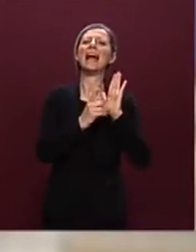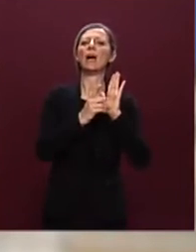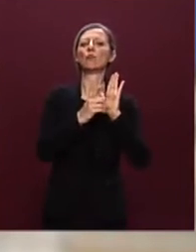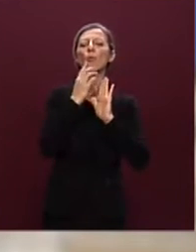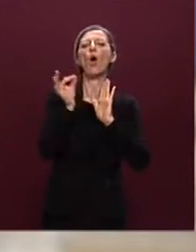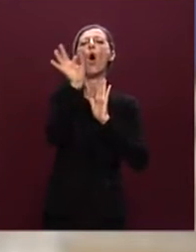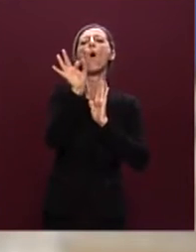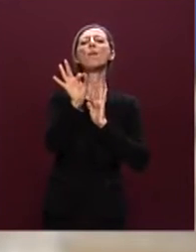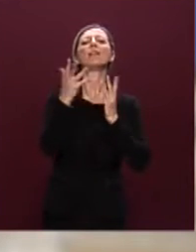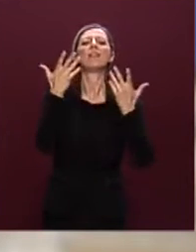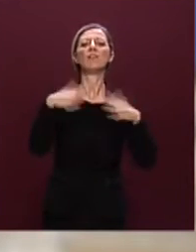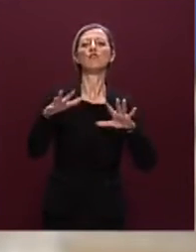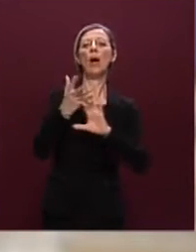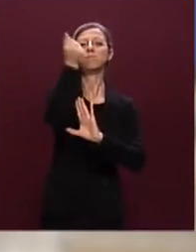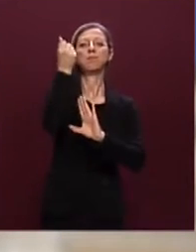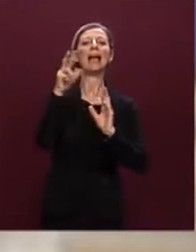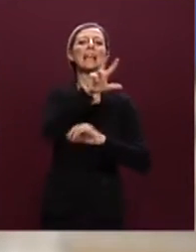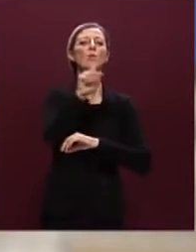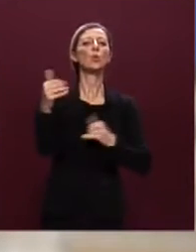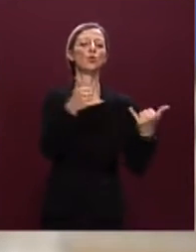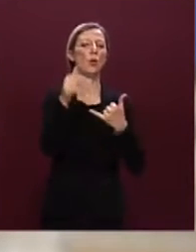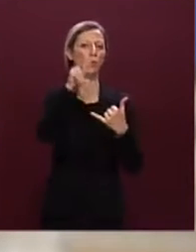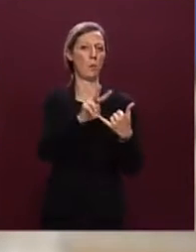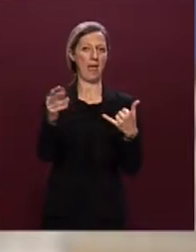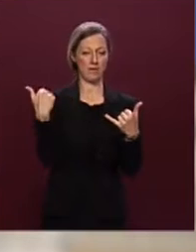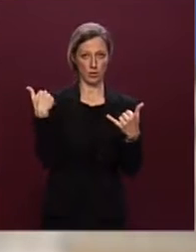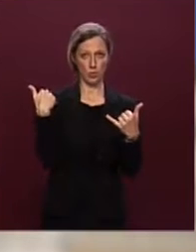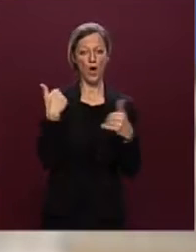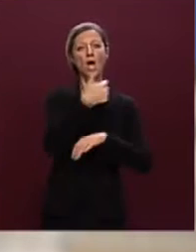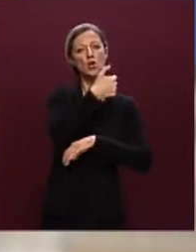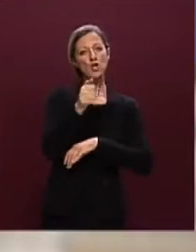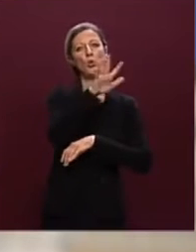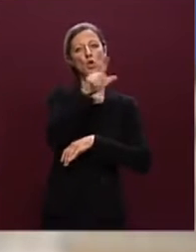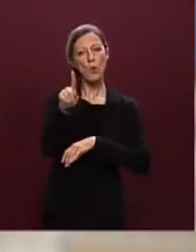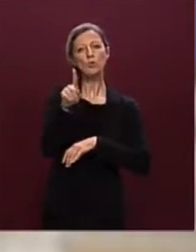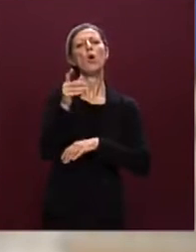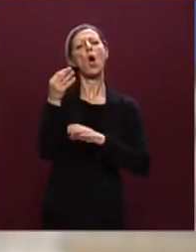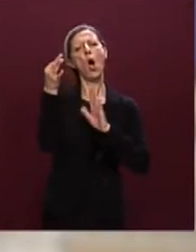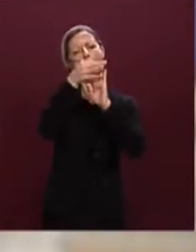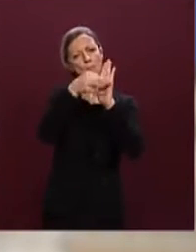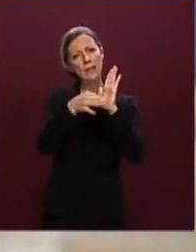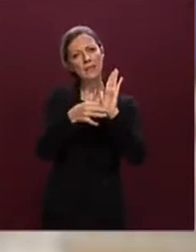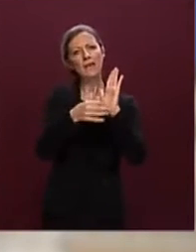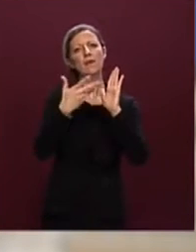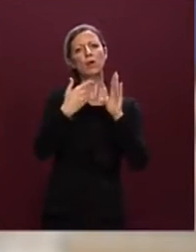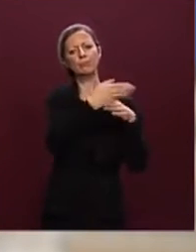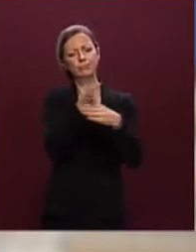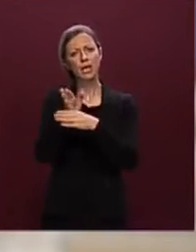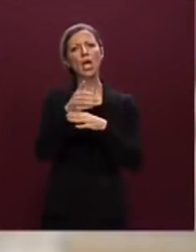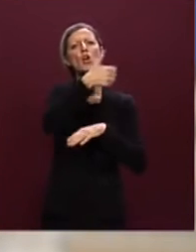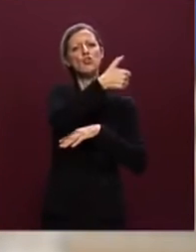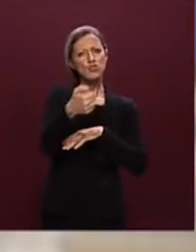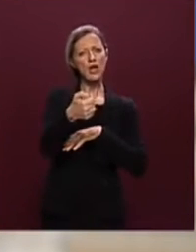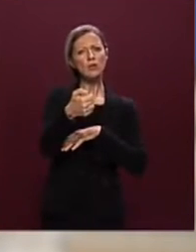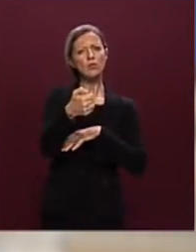obiettivi raggiunti al 31 dicembre del 2022, 151 obiettivi divisi in 132 milestone